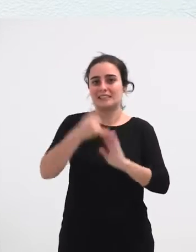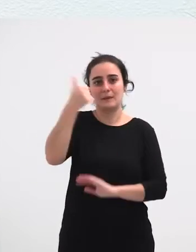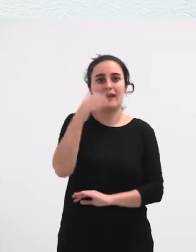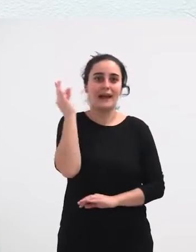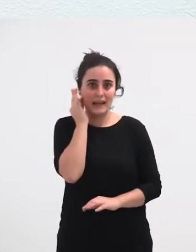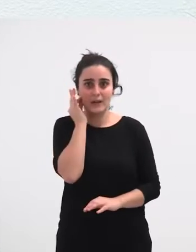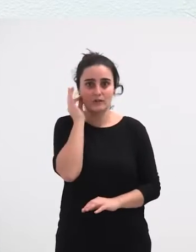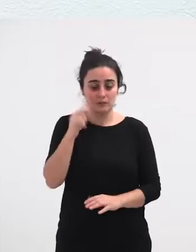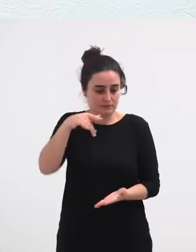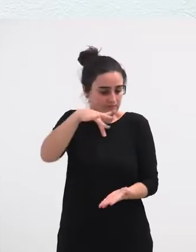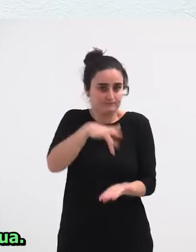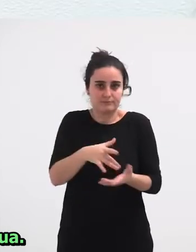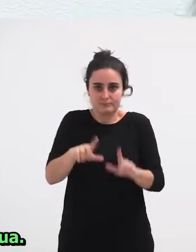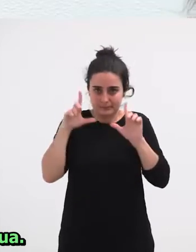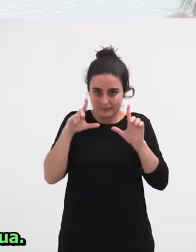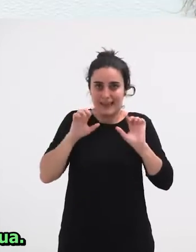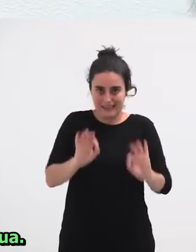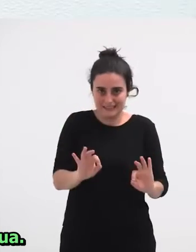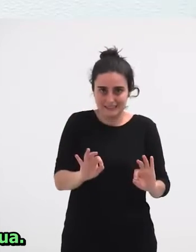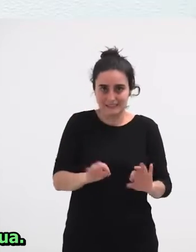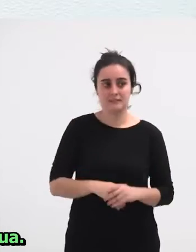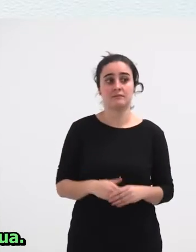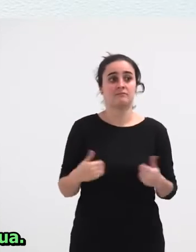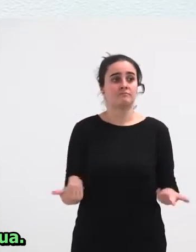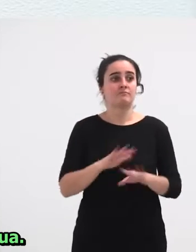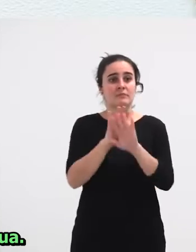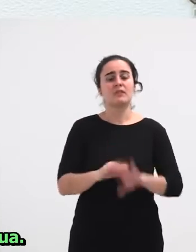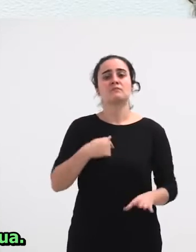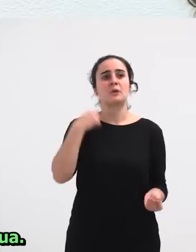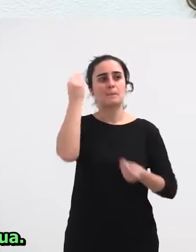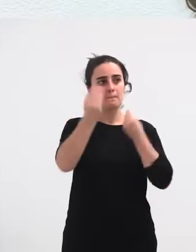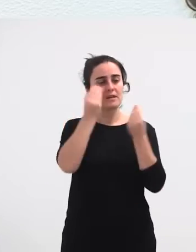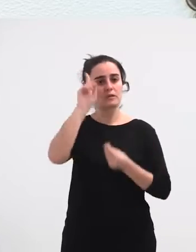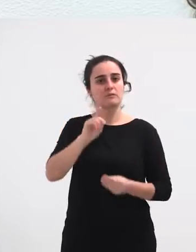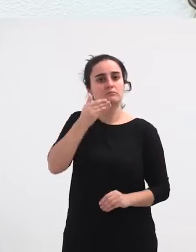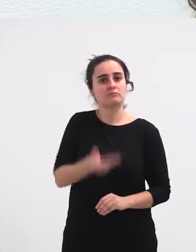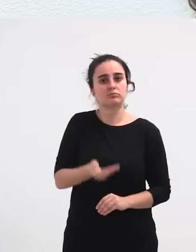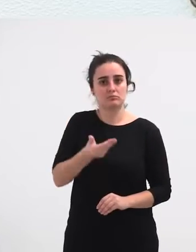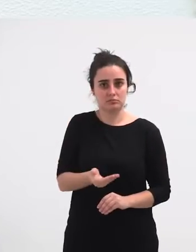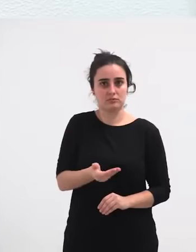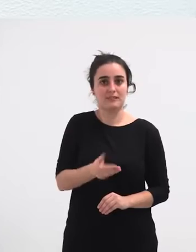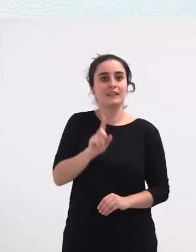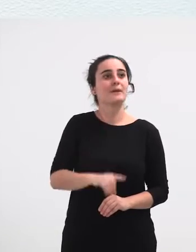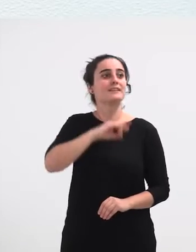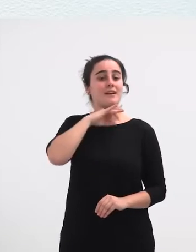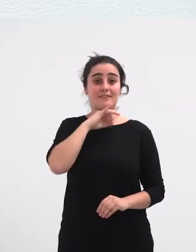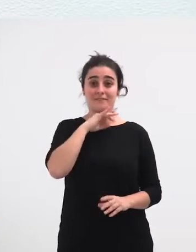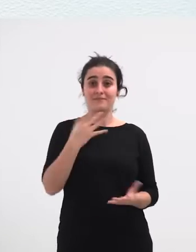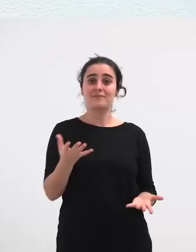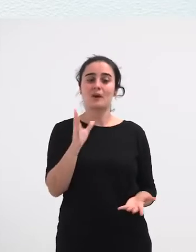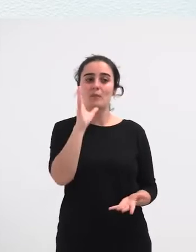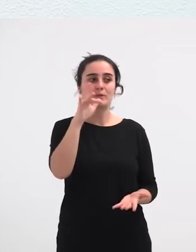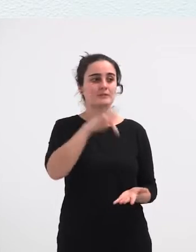Dago Hemen Erdi Erdian Ez Orduan Bueno Ilu ditzen Zeigu oso Garrantzitsua Eta Oso Pozgarria Izan Da Dibidez